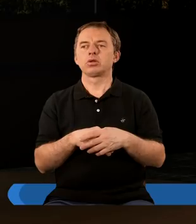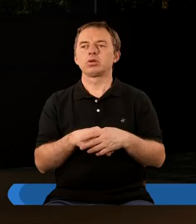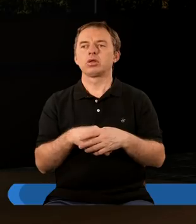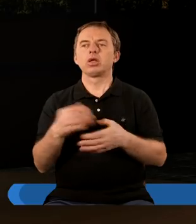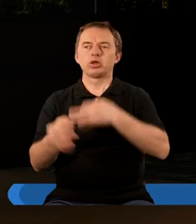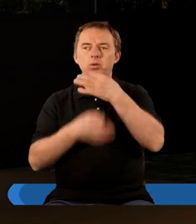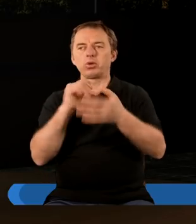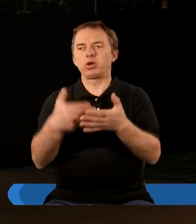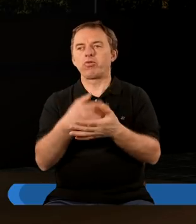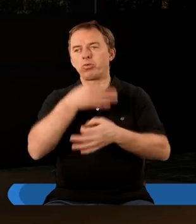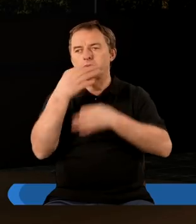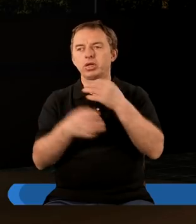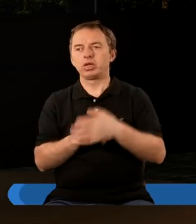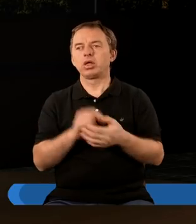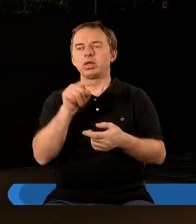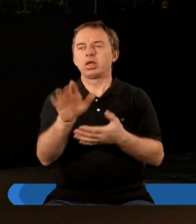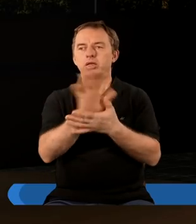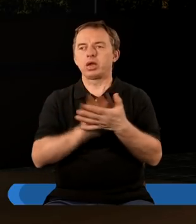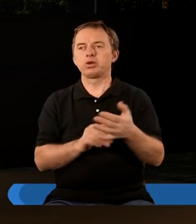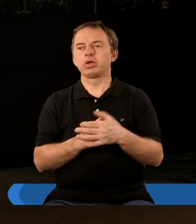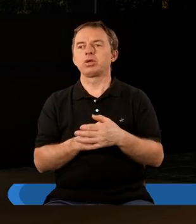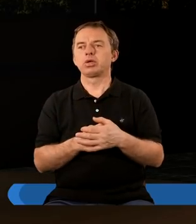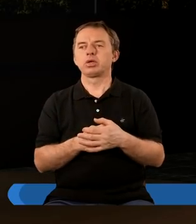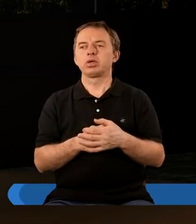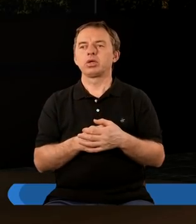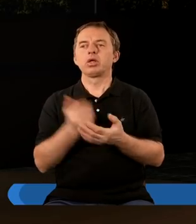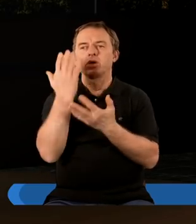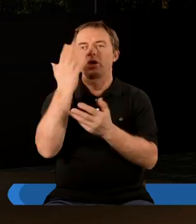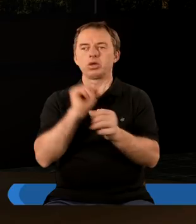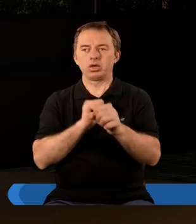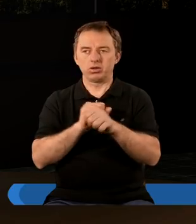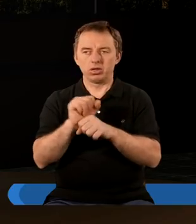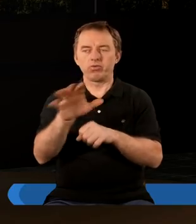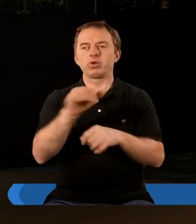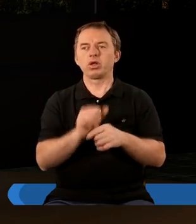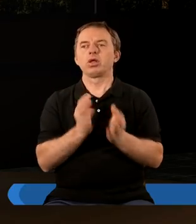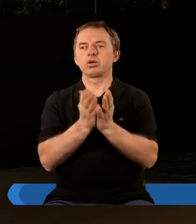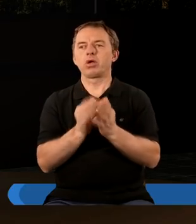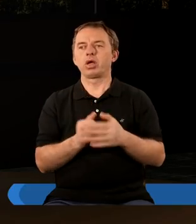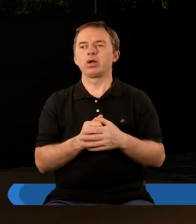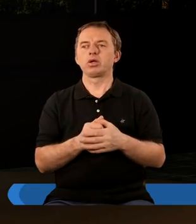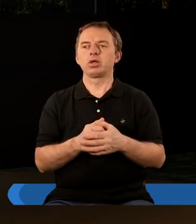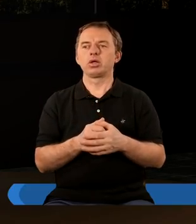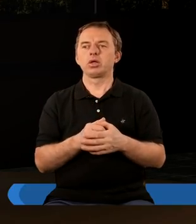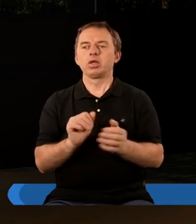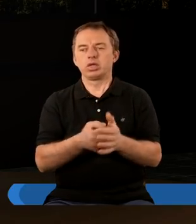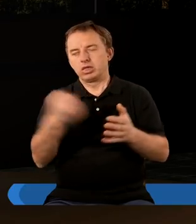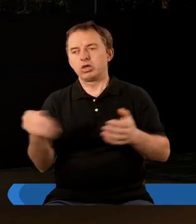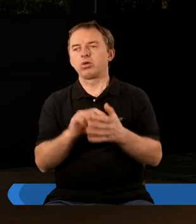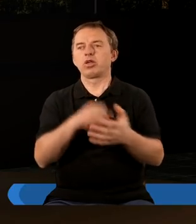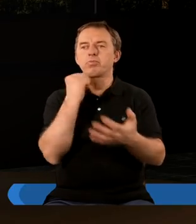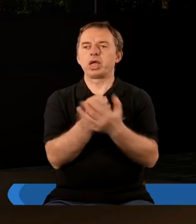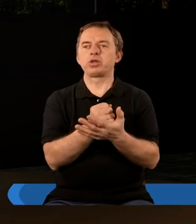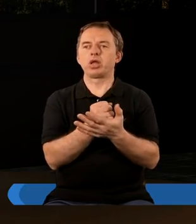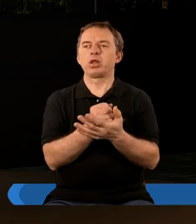I zaśpiewali nową pieśń tej treści. Godzien jesteś wziąć księgę i zdjąć jej